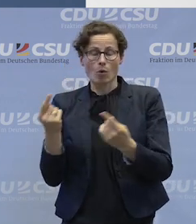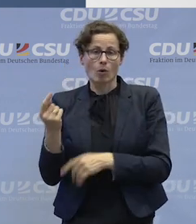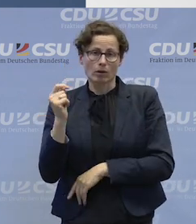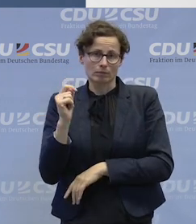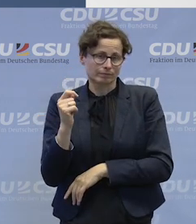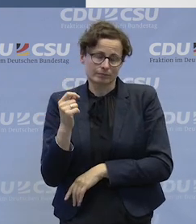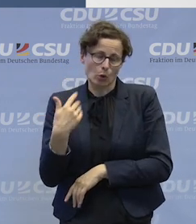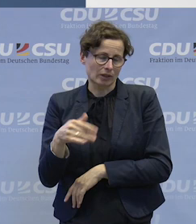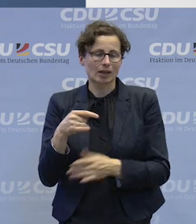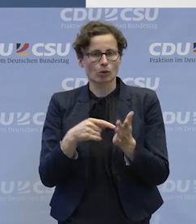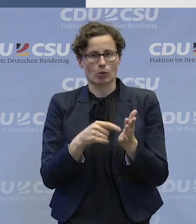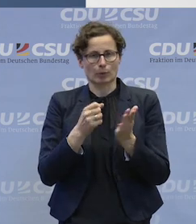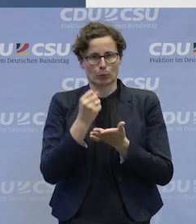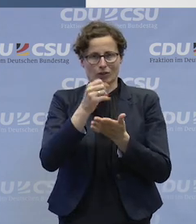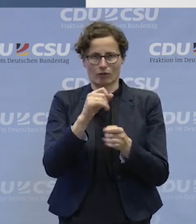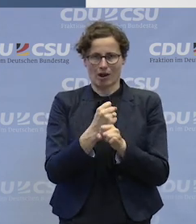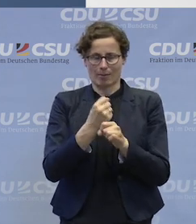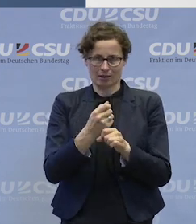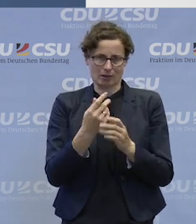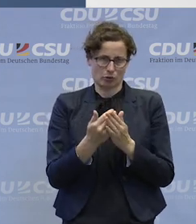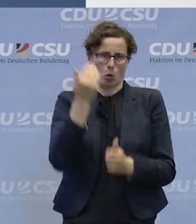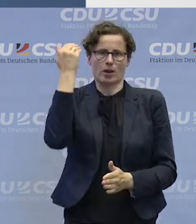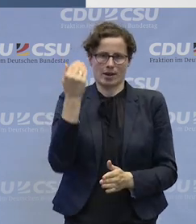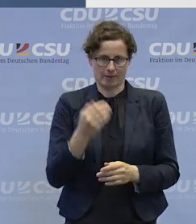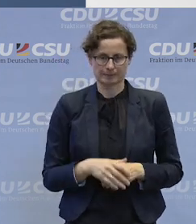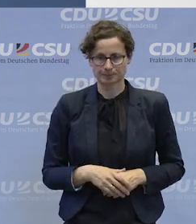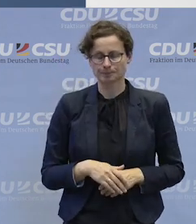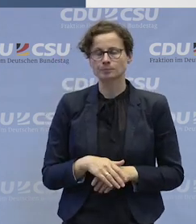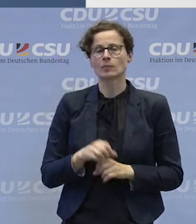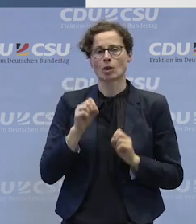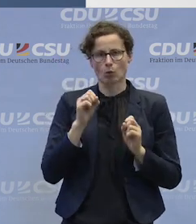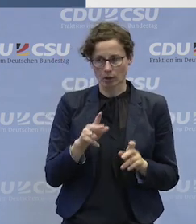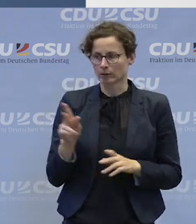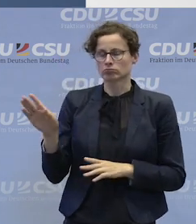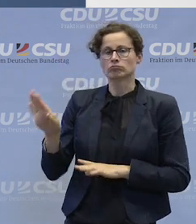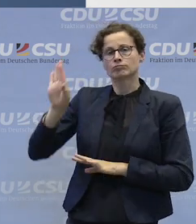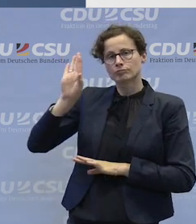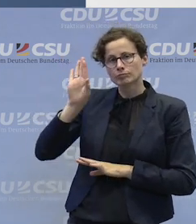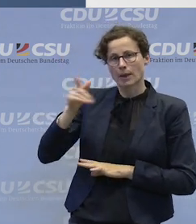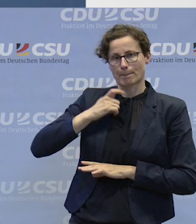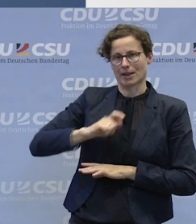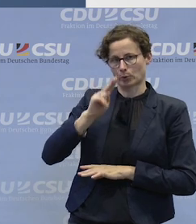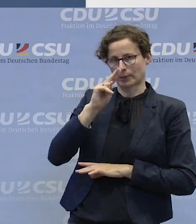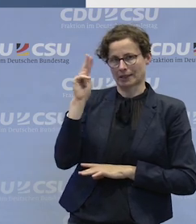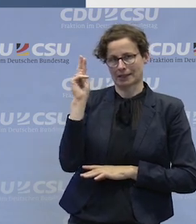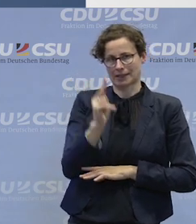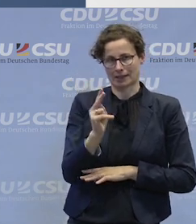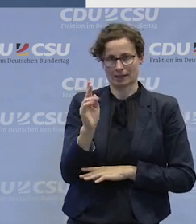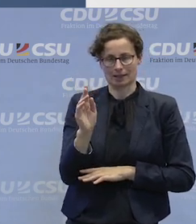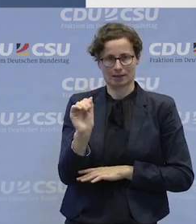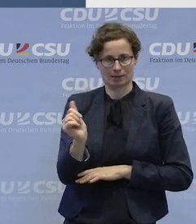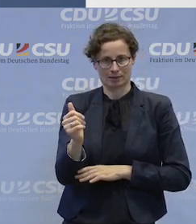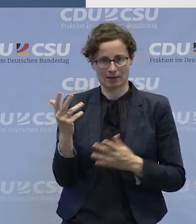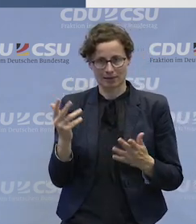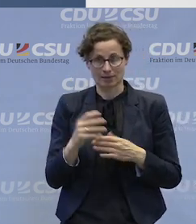so Ihr Blick auf das Budget für Arbeit aus? Ja, mache ich einen ganz kurzen